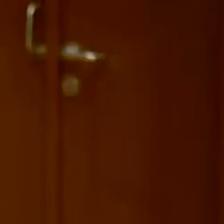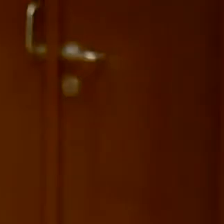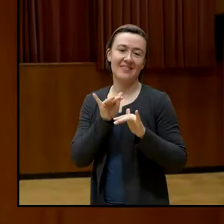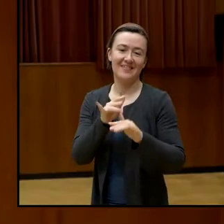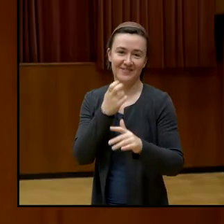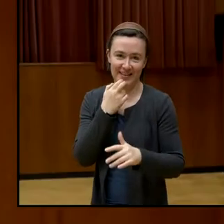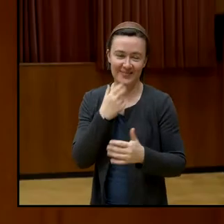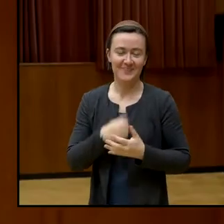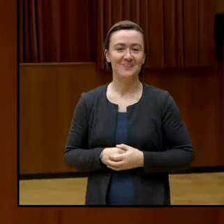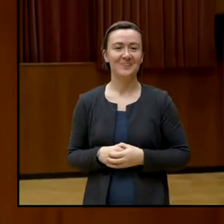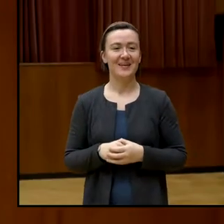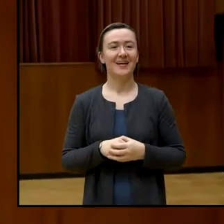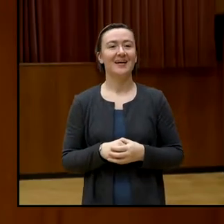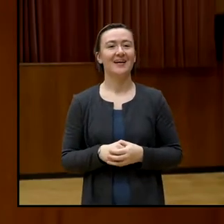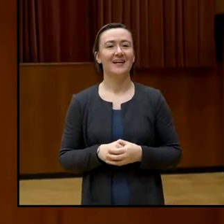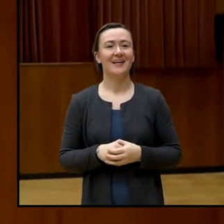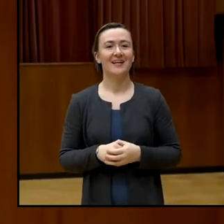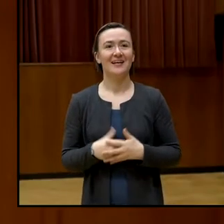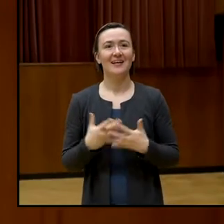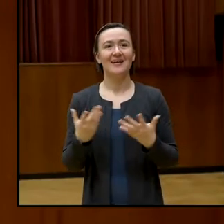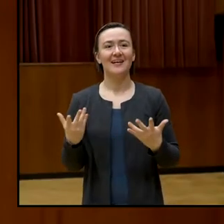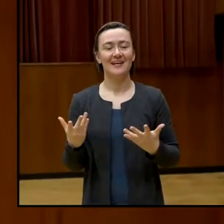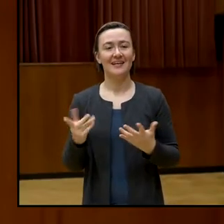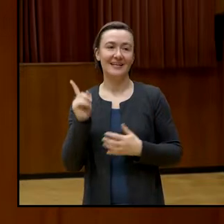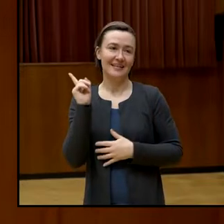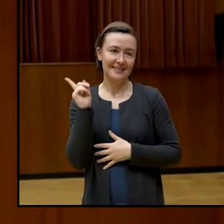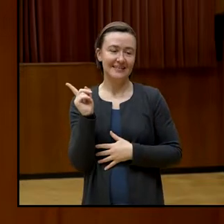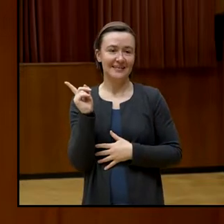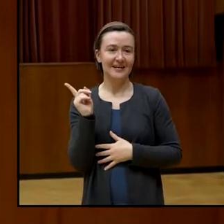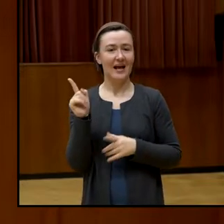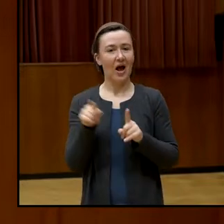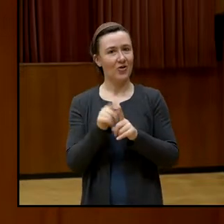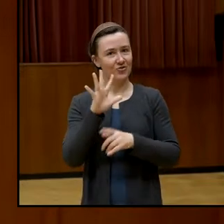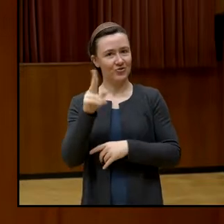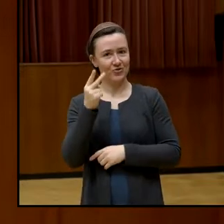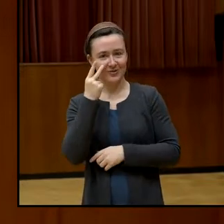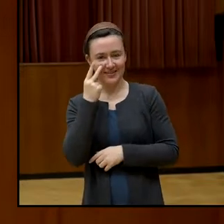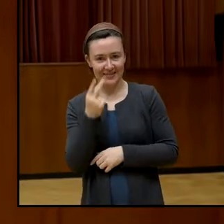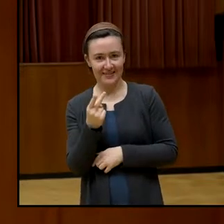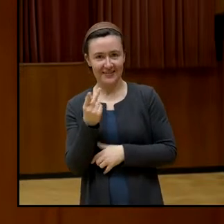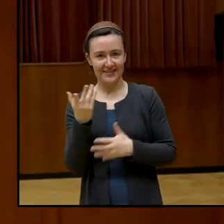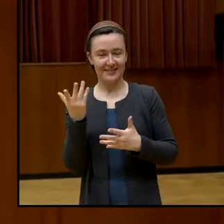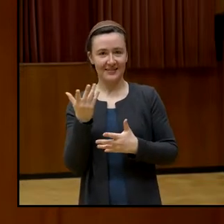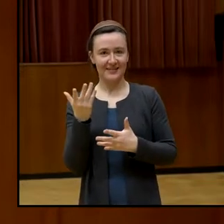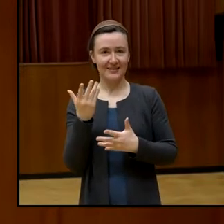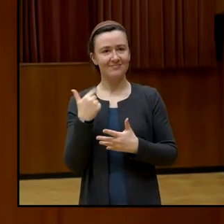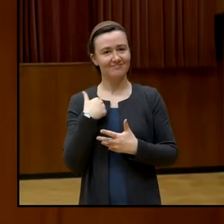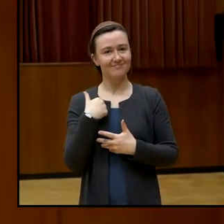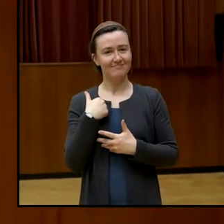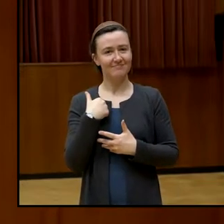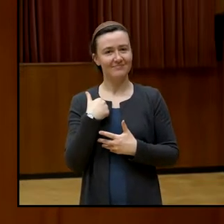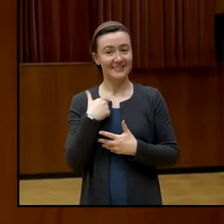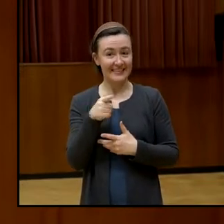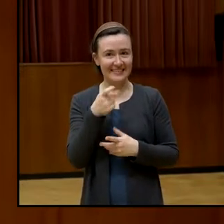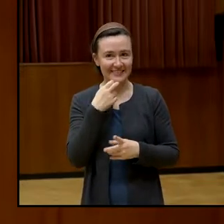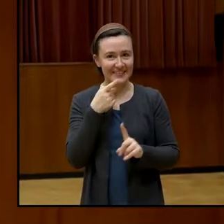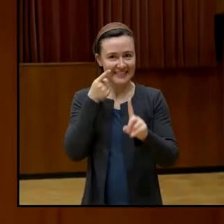mitgeben, ein paar Impulse. Und was jetzt hier dann sich auch schön zeigt, ist eben das, worauf ich eigentlich auch ein bisschen